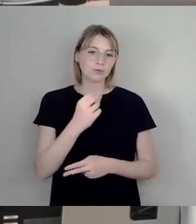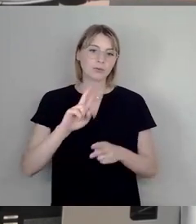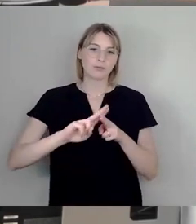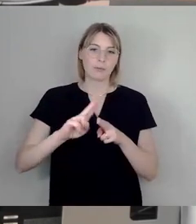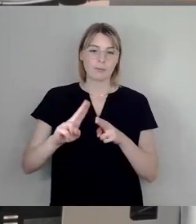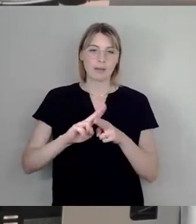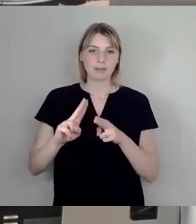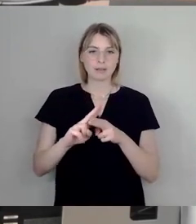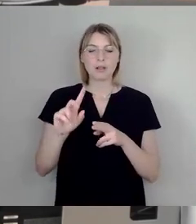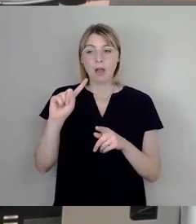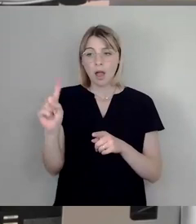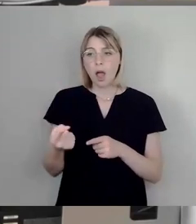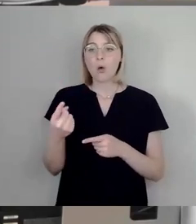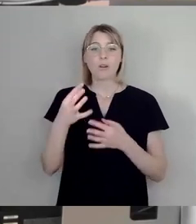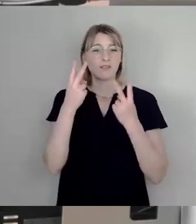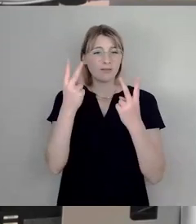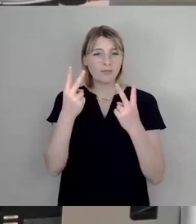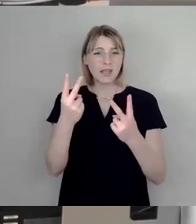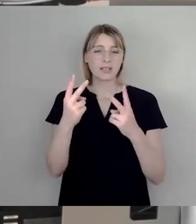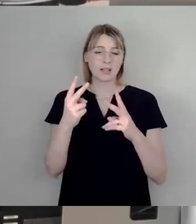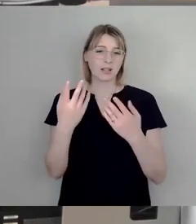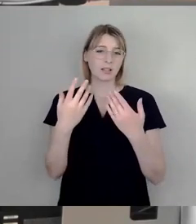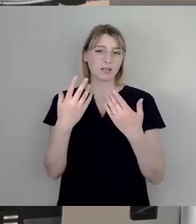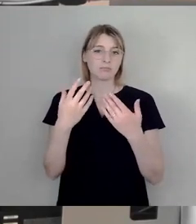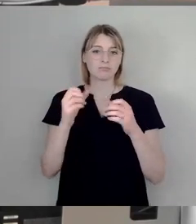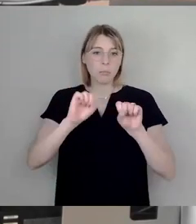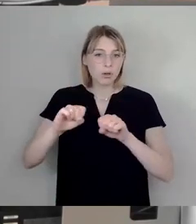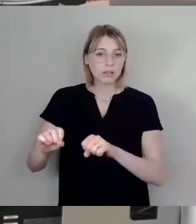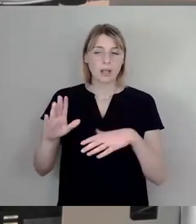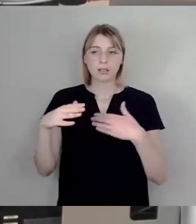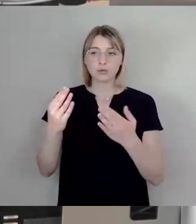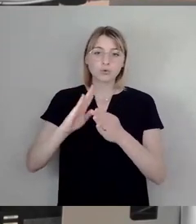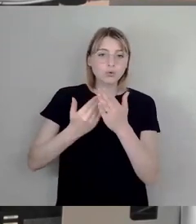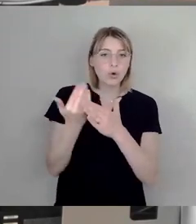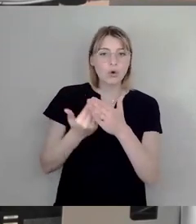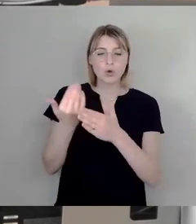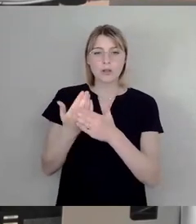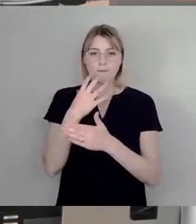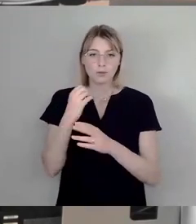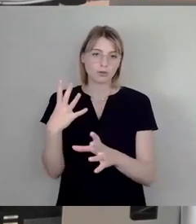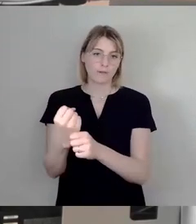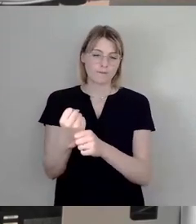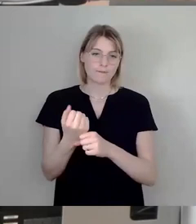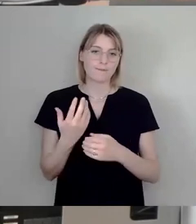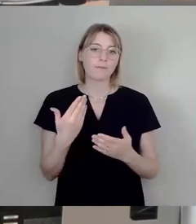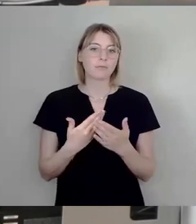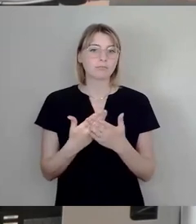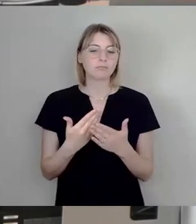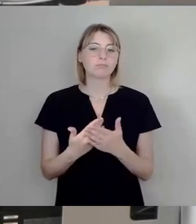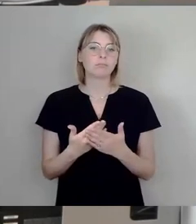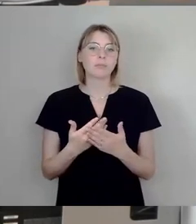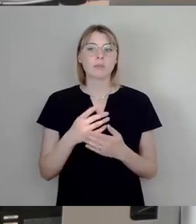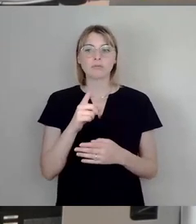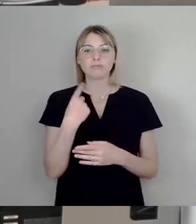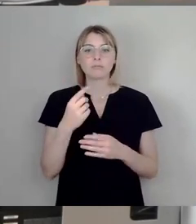notwendige Impulse und Akzente in die Stadtgesellschaft und zu all unseren Akteuren, zu unserem Publikum, den